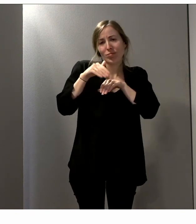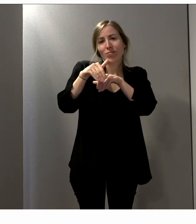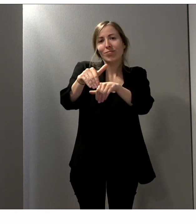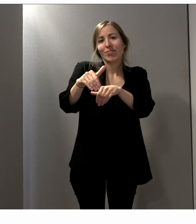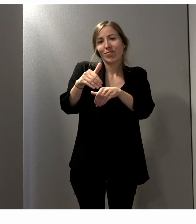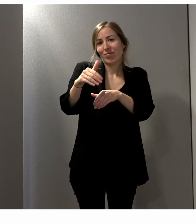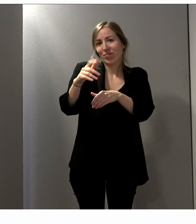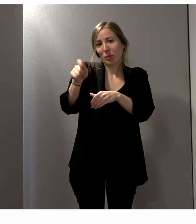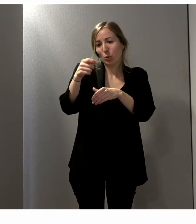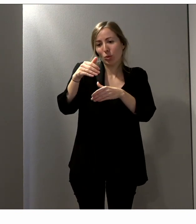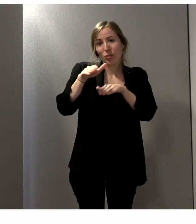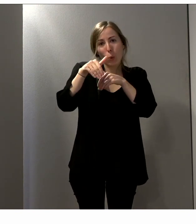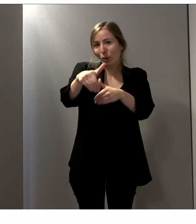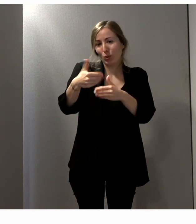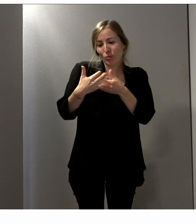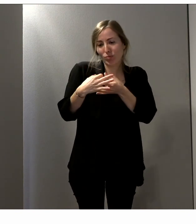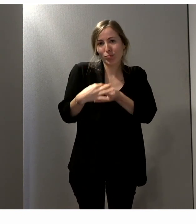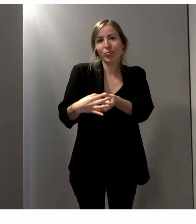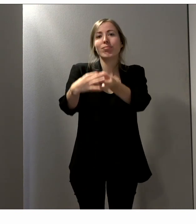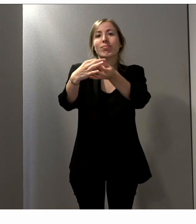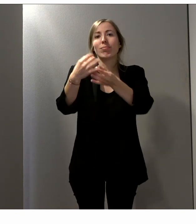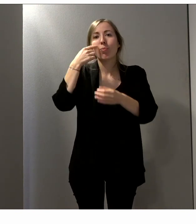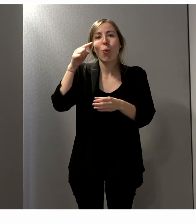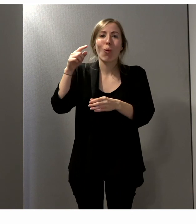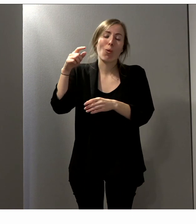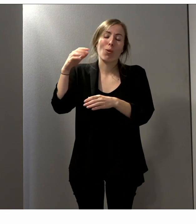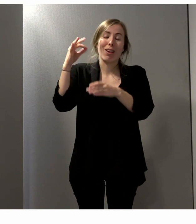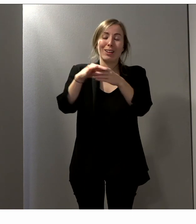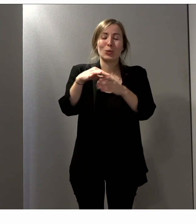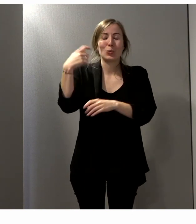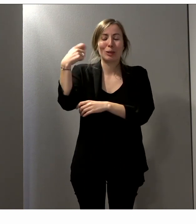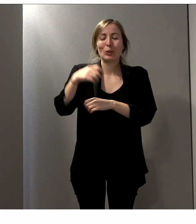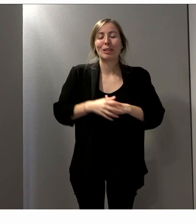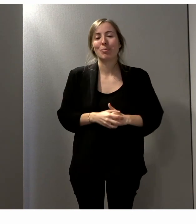à Paris, évidemment, pour la présidentielle.